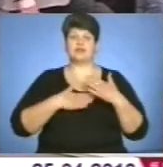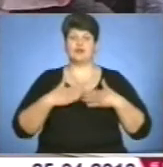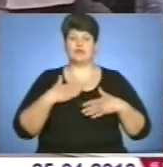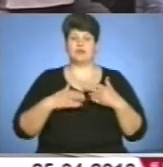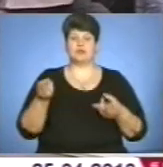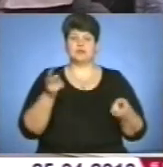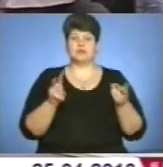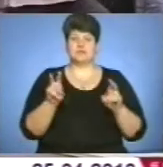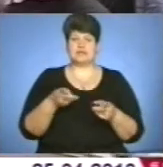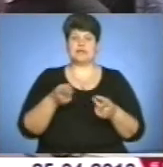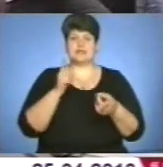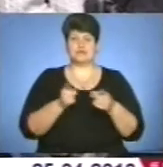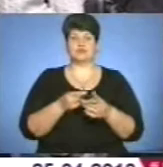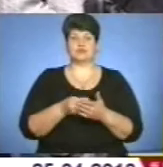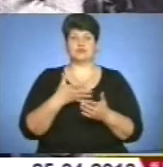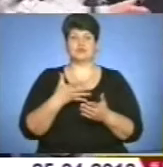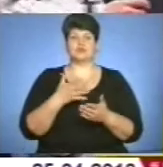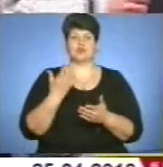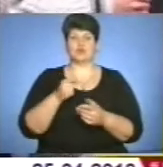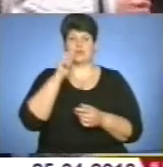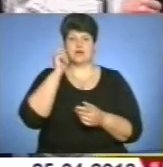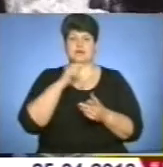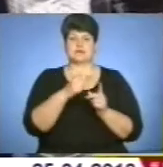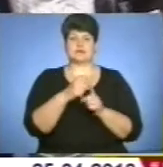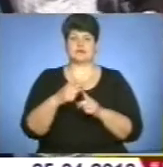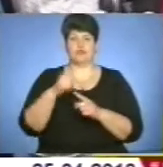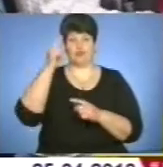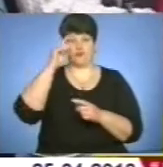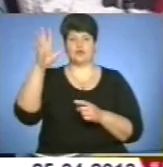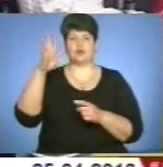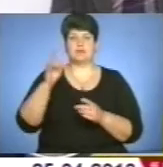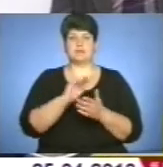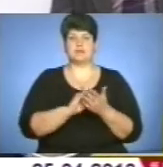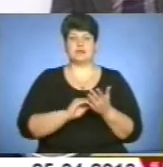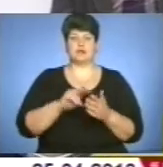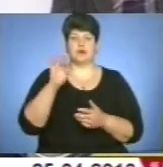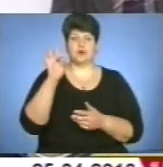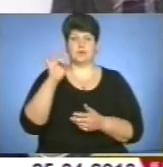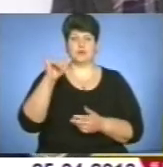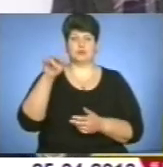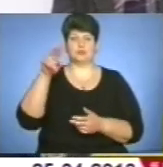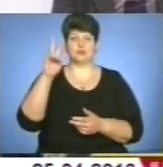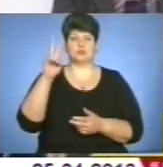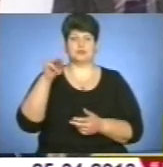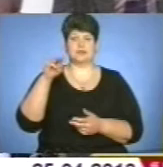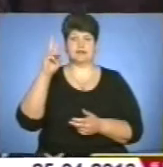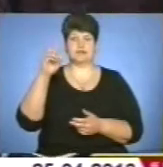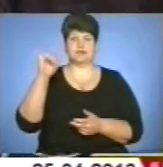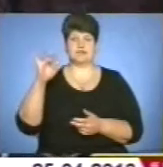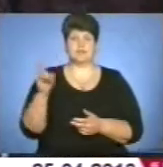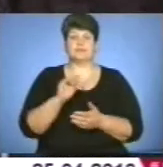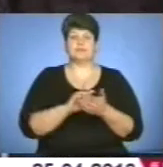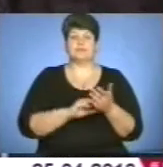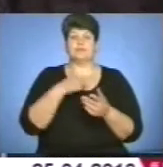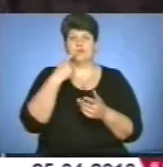завітали справжні поціновувачі українського слова, відомі письменники, серед яких Роман Лубківський. Поєк наголошує, кому, як